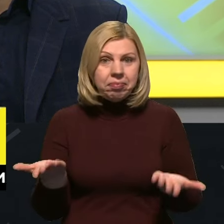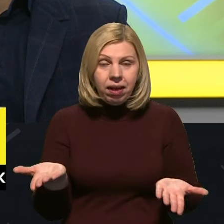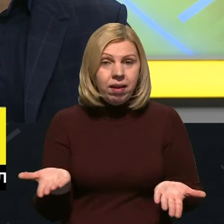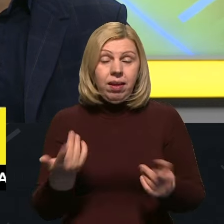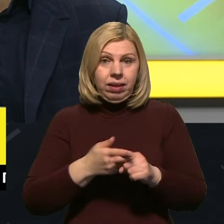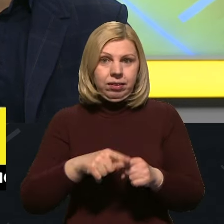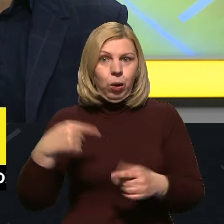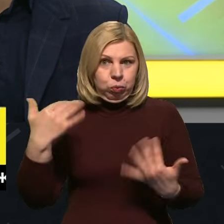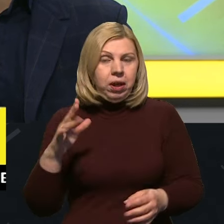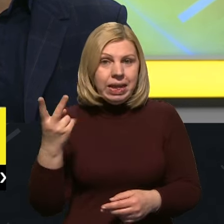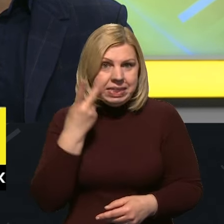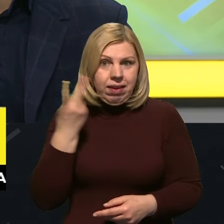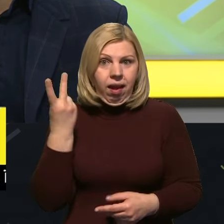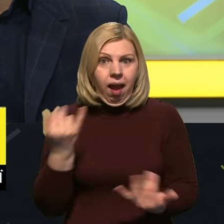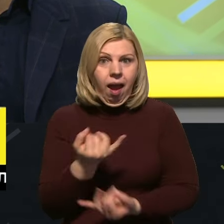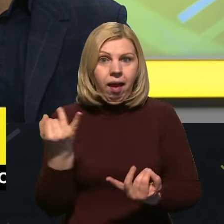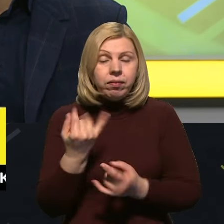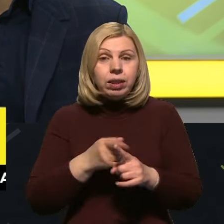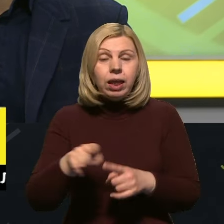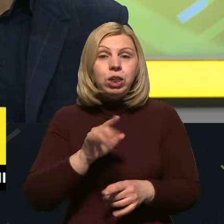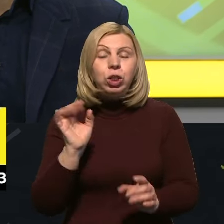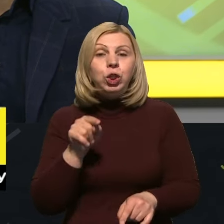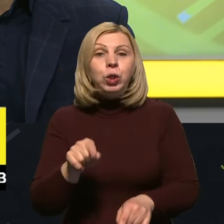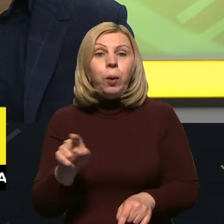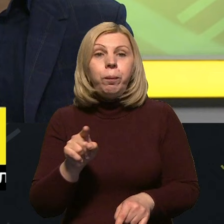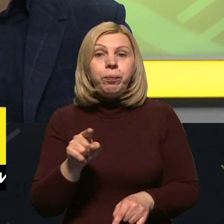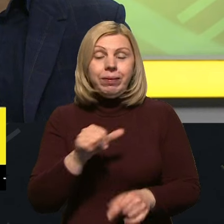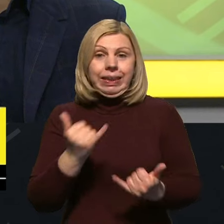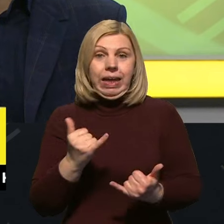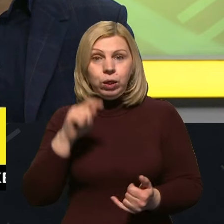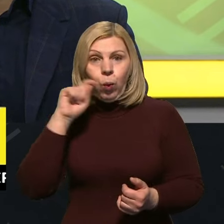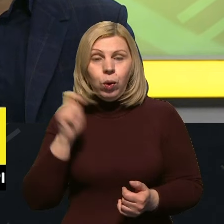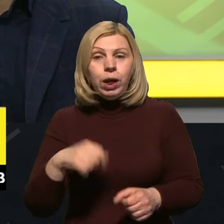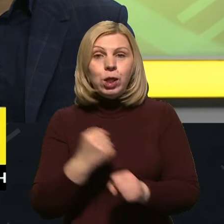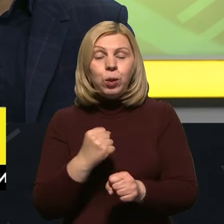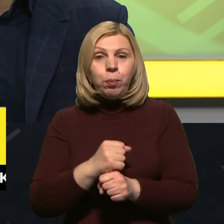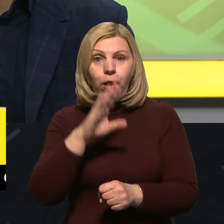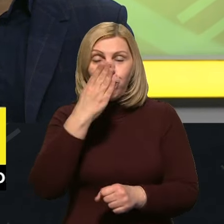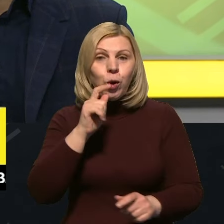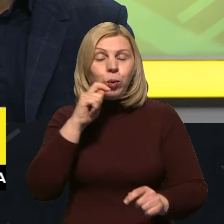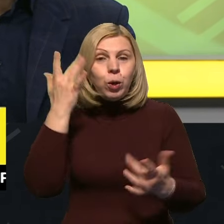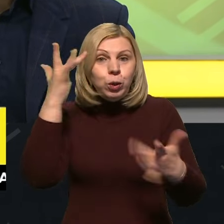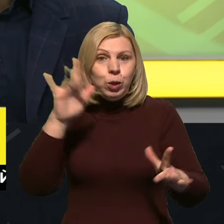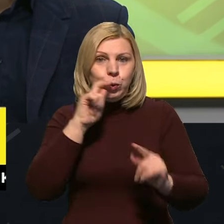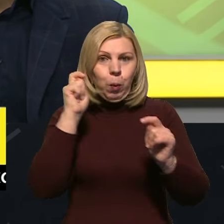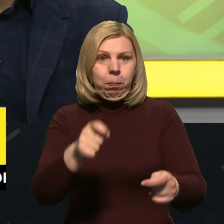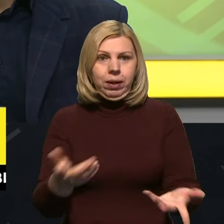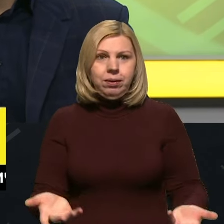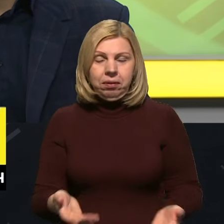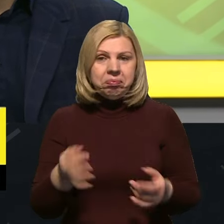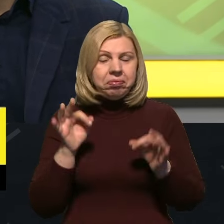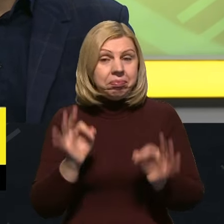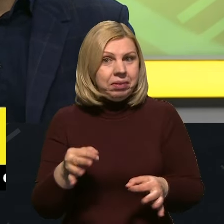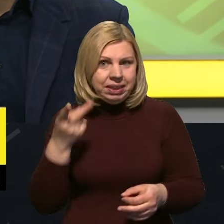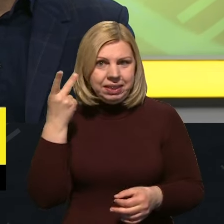Тобто, стає значно цікавішим і дуже добре те, що зараз Україна зробила ворогу сюрприз на ненонс. Це насправді